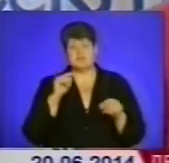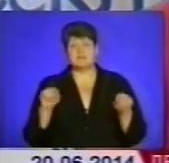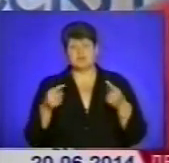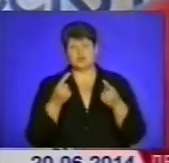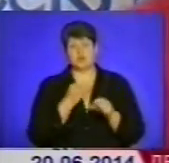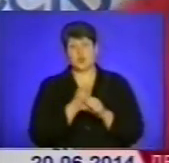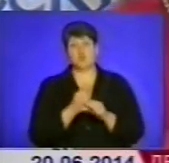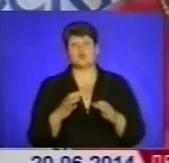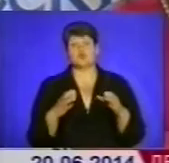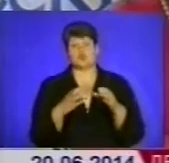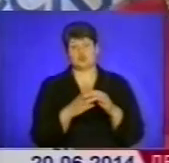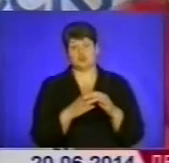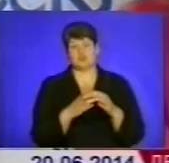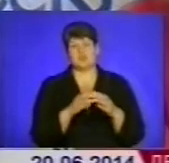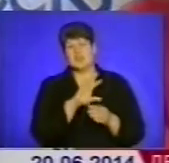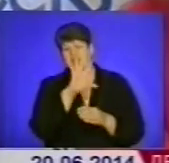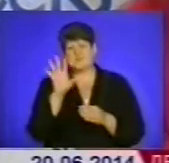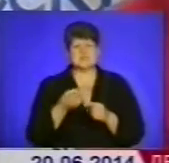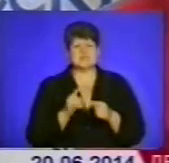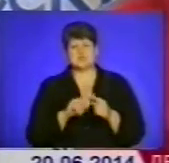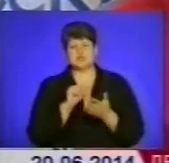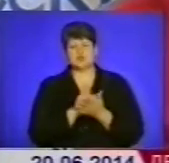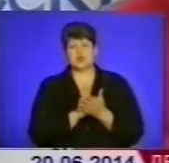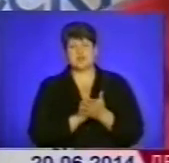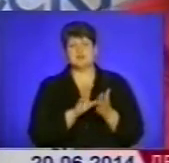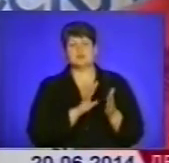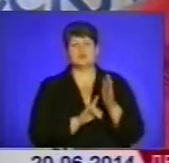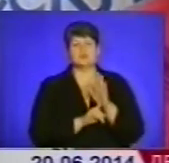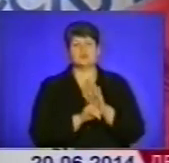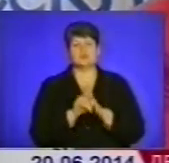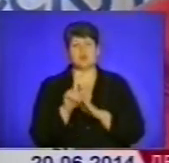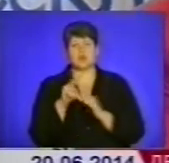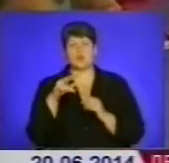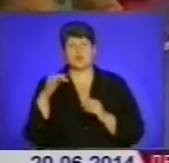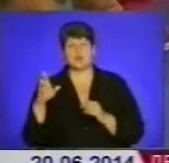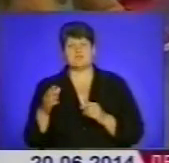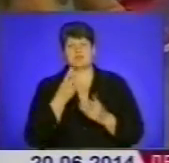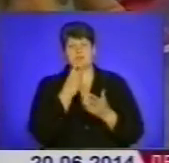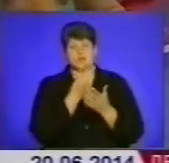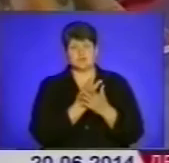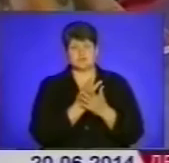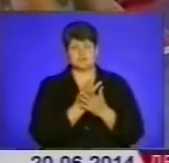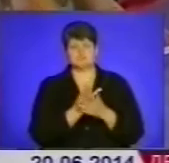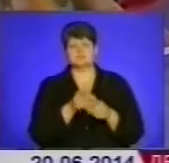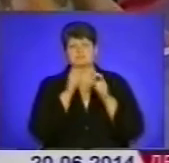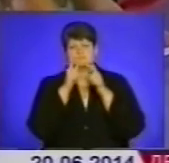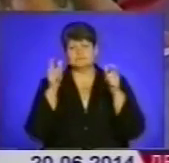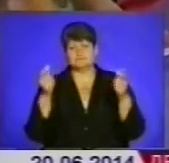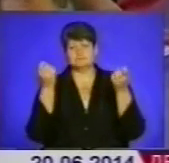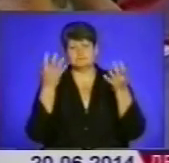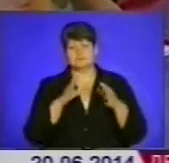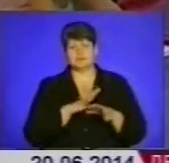робочу групу і всі ці документи, які були від самого початку, Любомир вам покаже. Галасу даремно не буває. Є